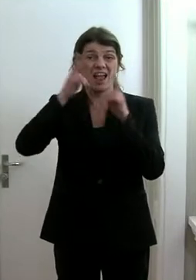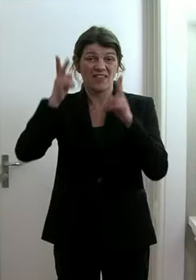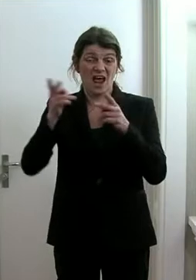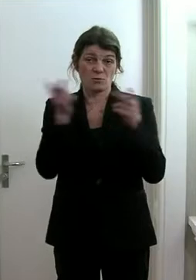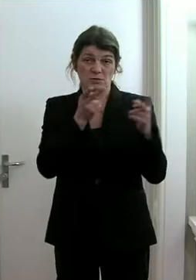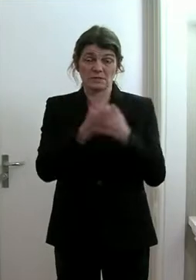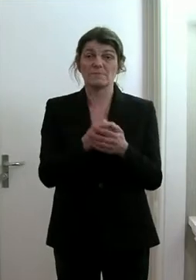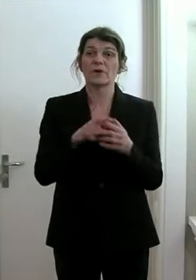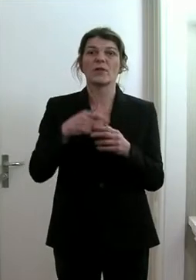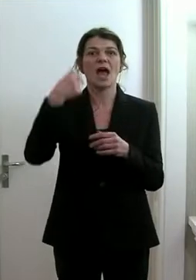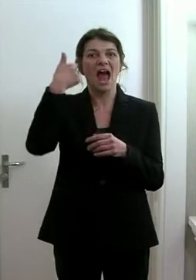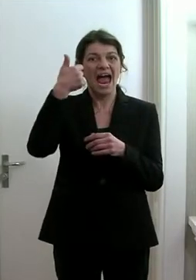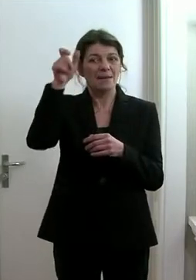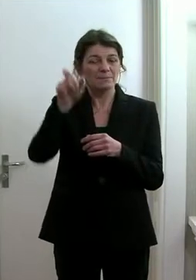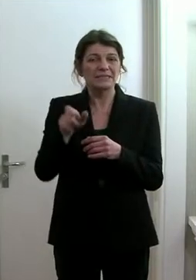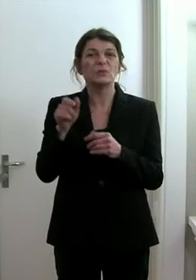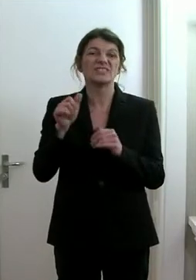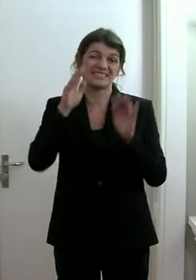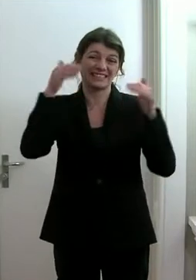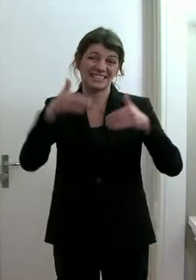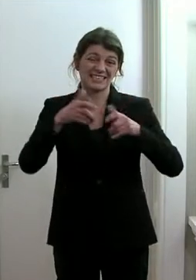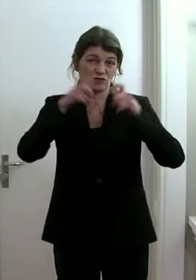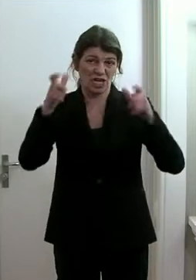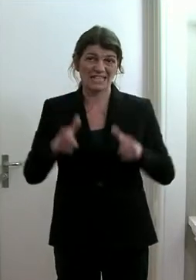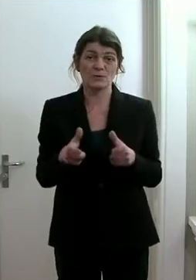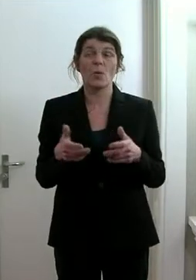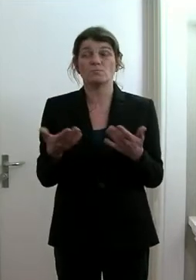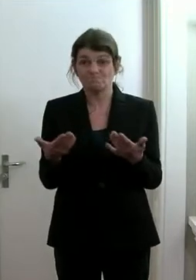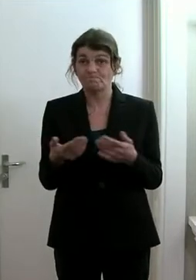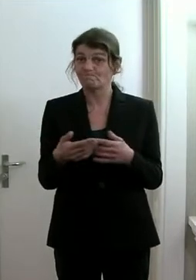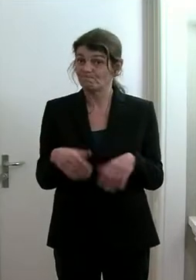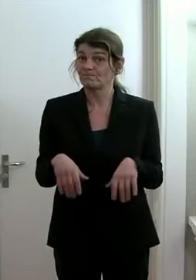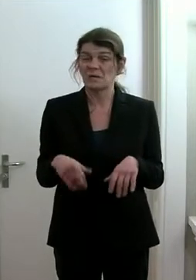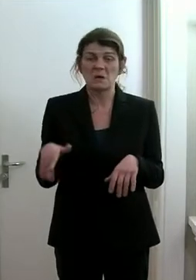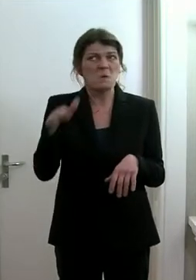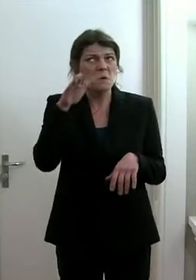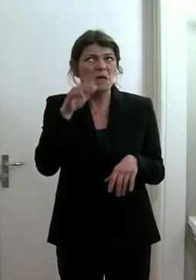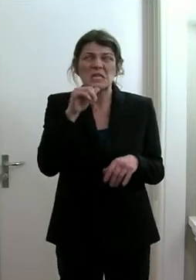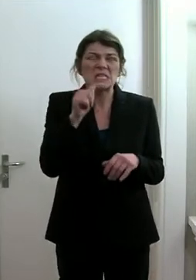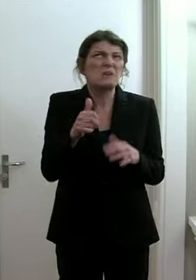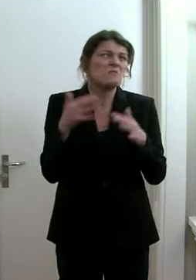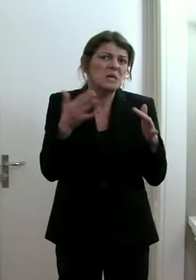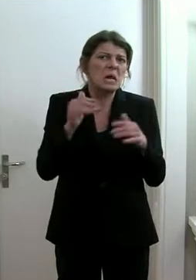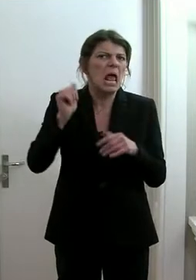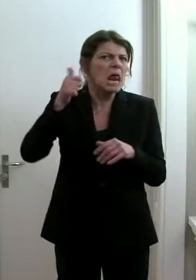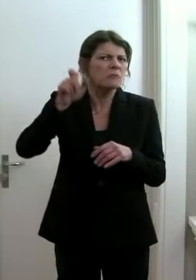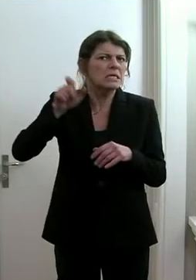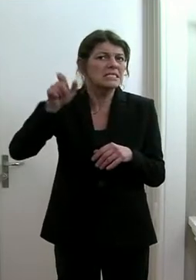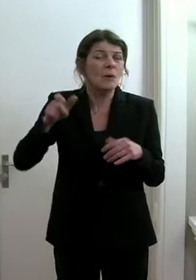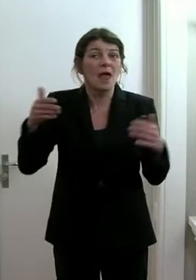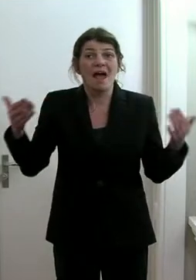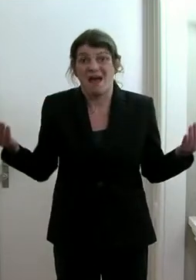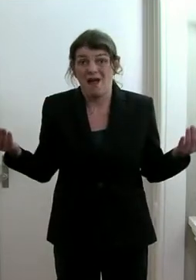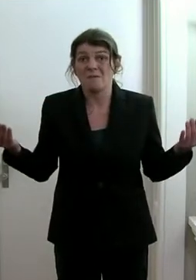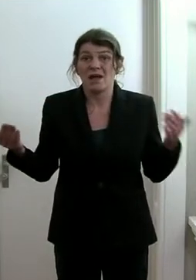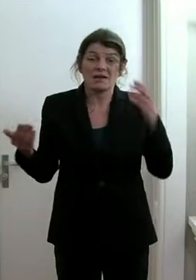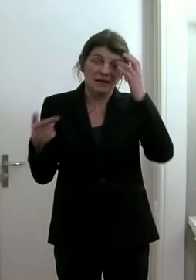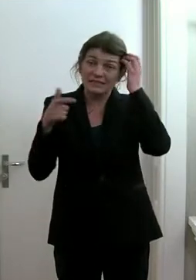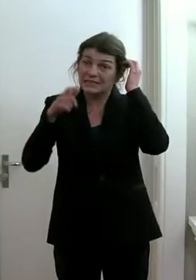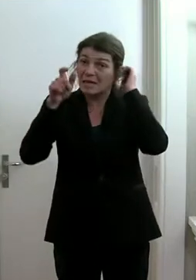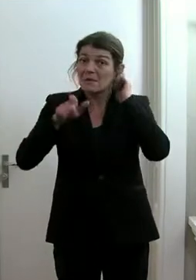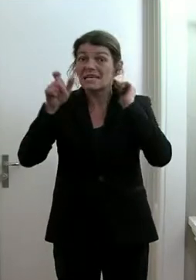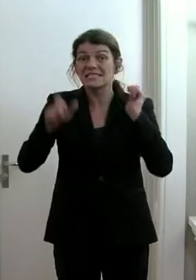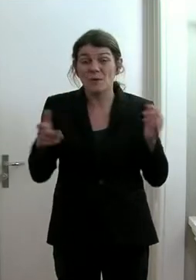eine auf der Intensivstation. Das klingt nicht nach viel. Elf. Aber diese Personen